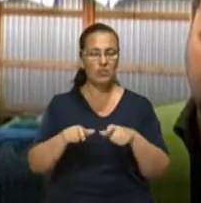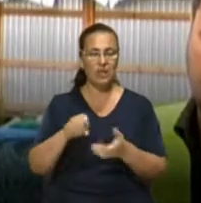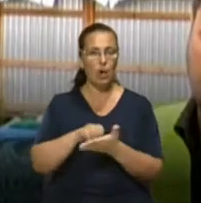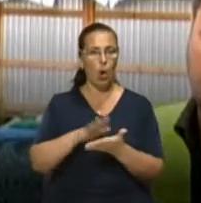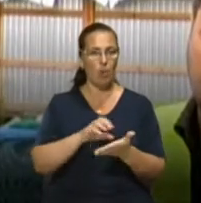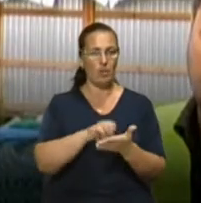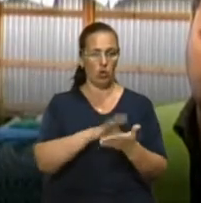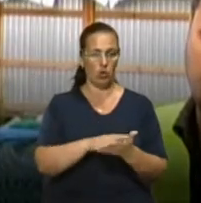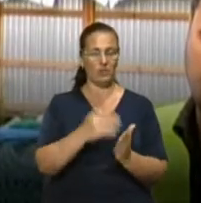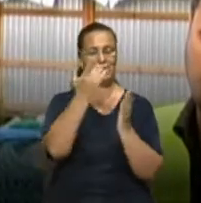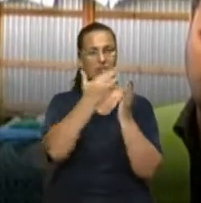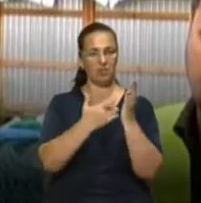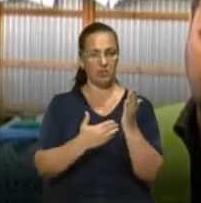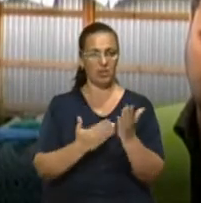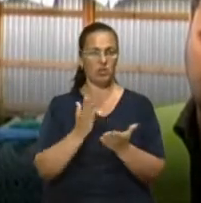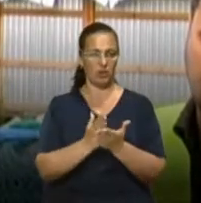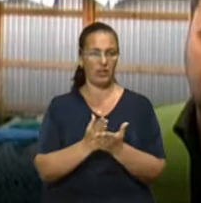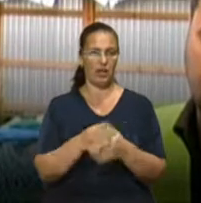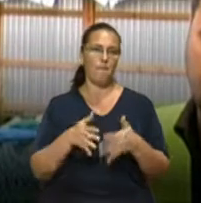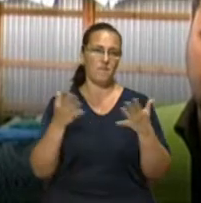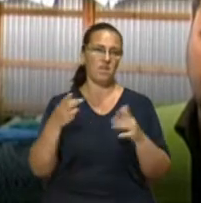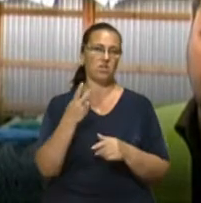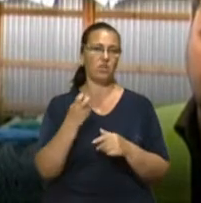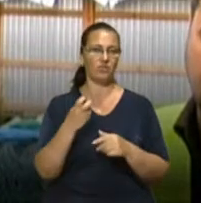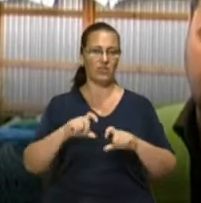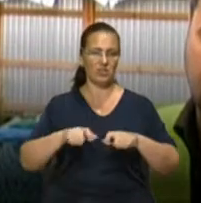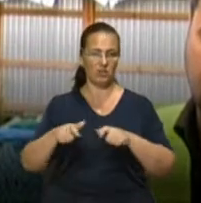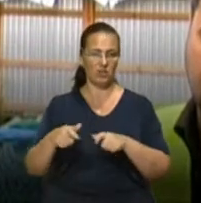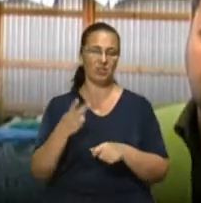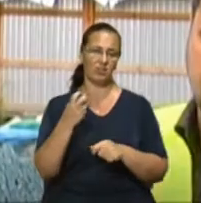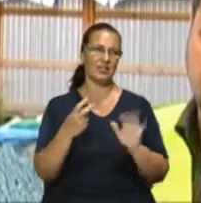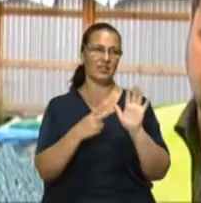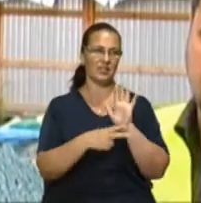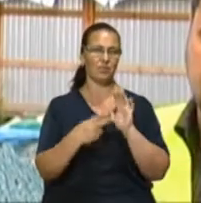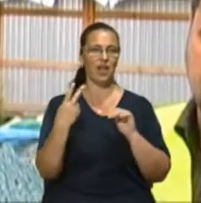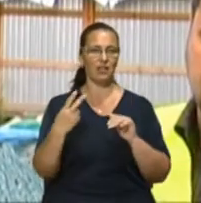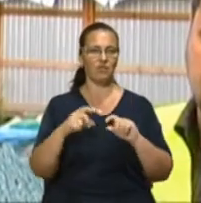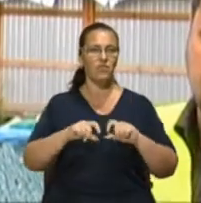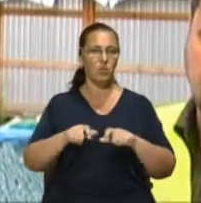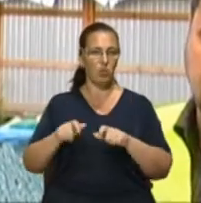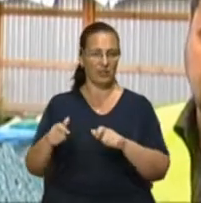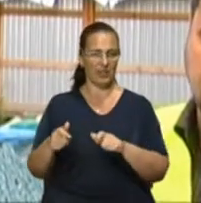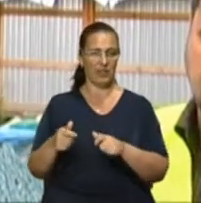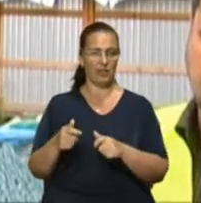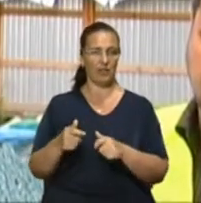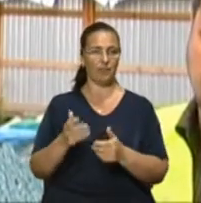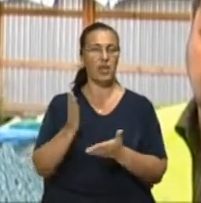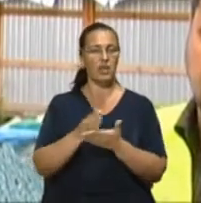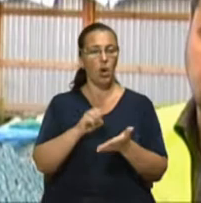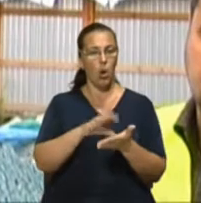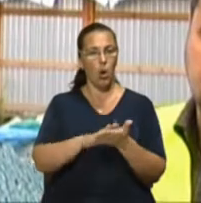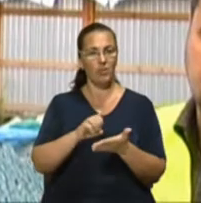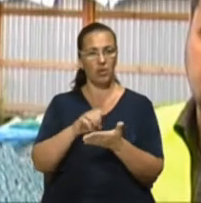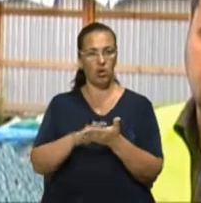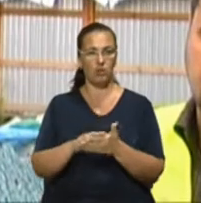Цей список є понад 200 мозаїк, це близько 272 мозаїки, якщо не помиляюся. З них є обліковано трохи